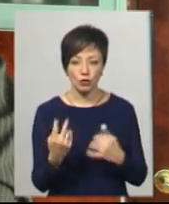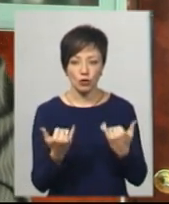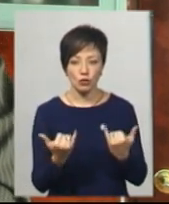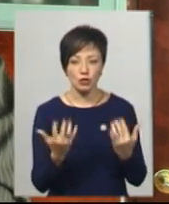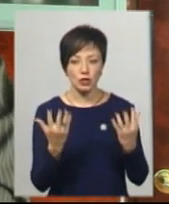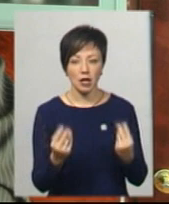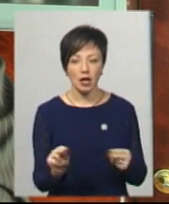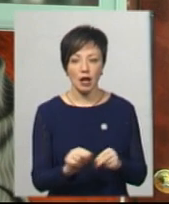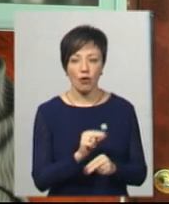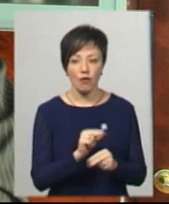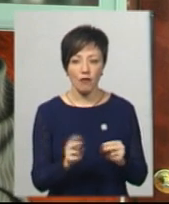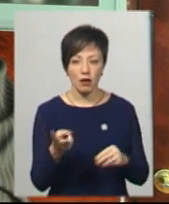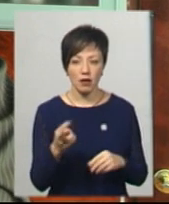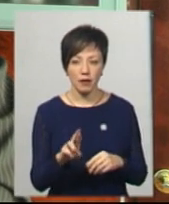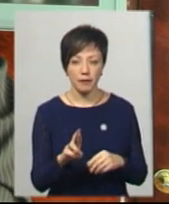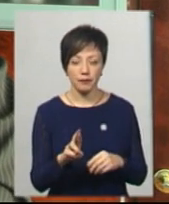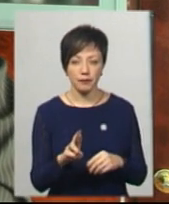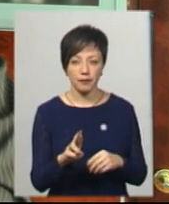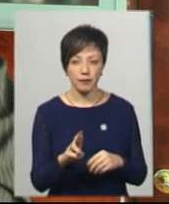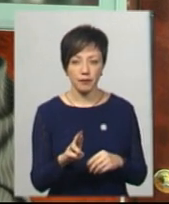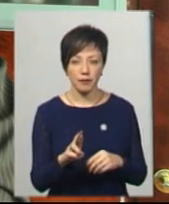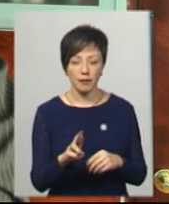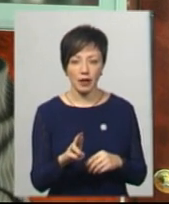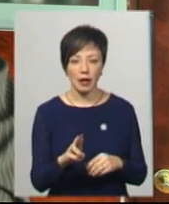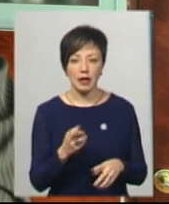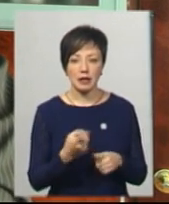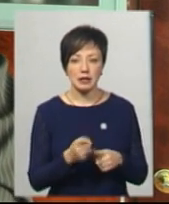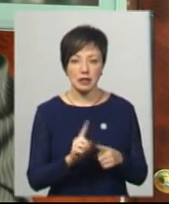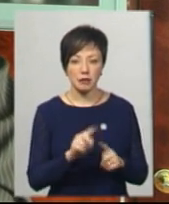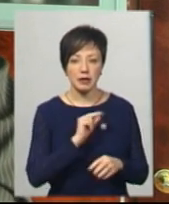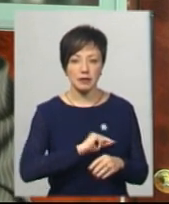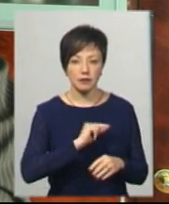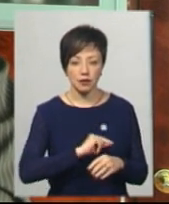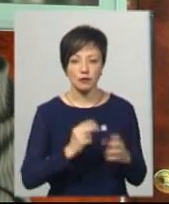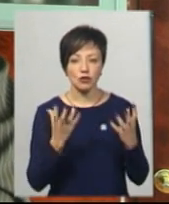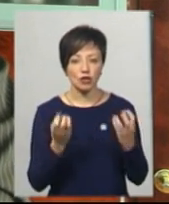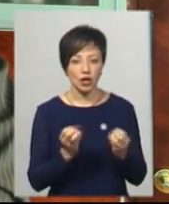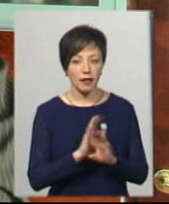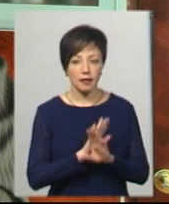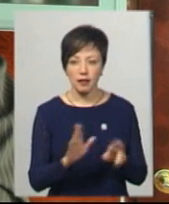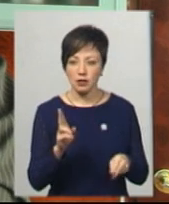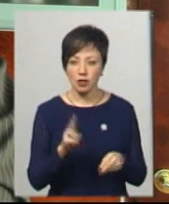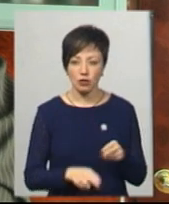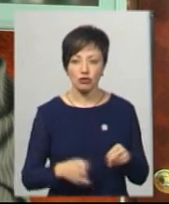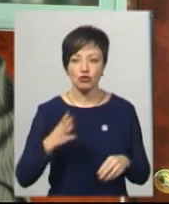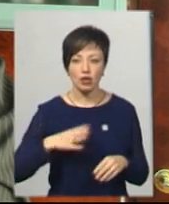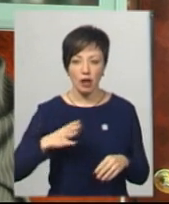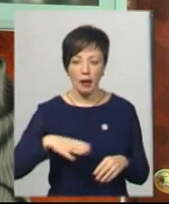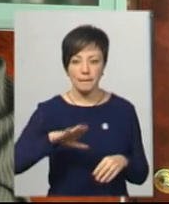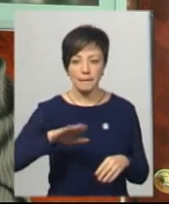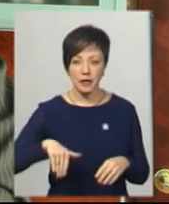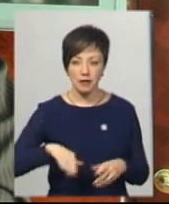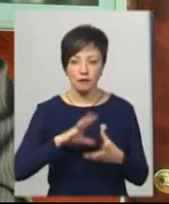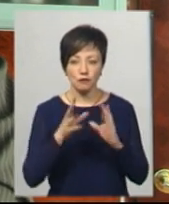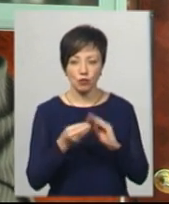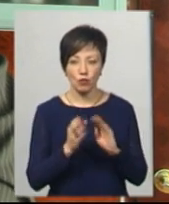день лікування вказаних працівників ще не закінчено, чекаємо, після цього